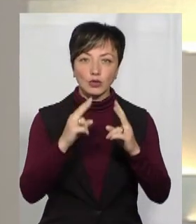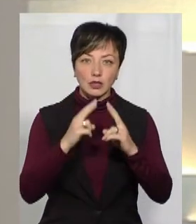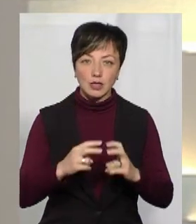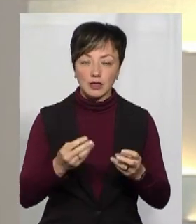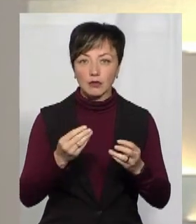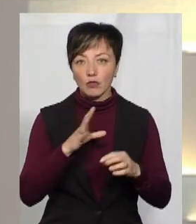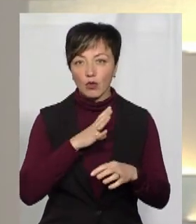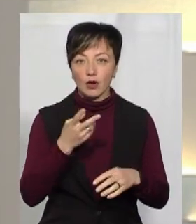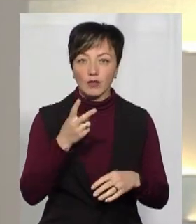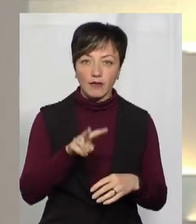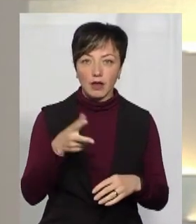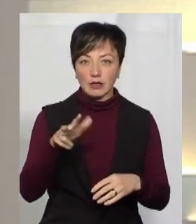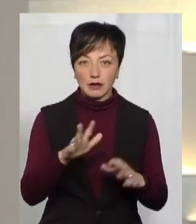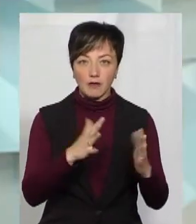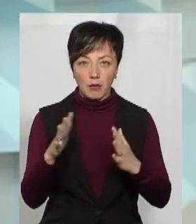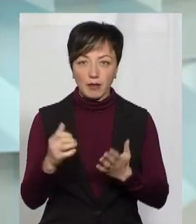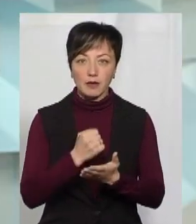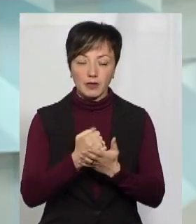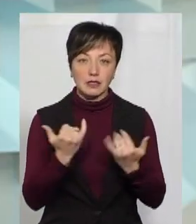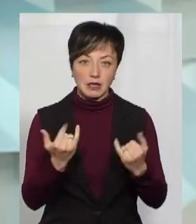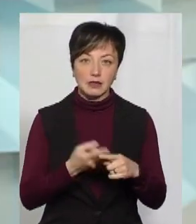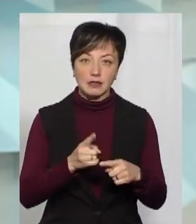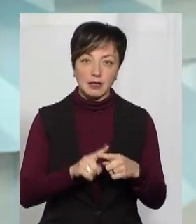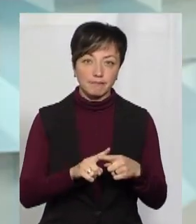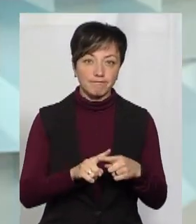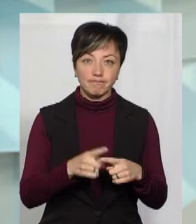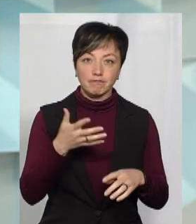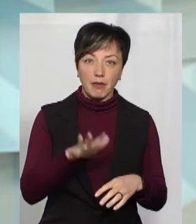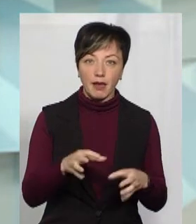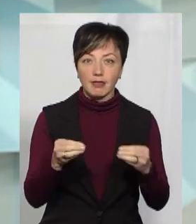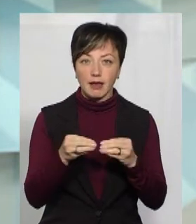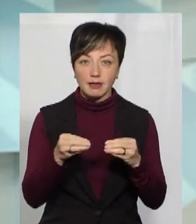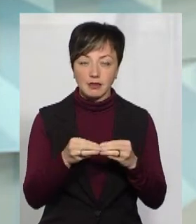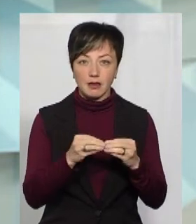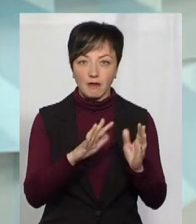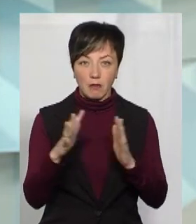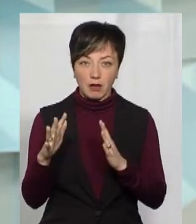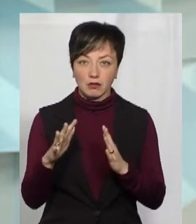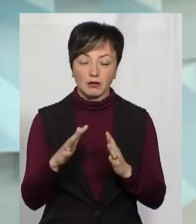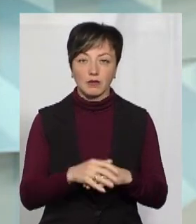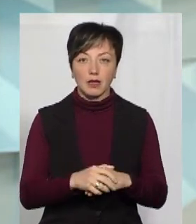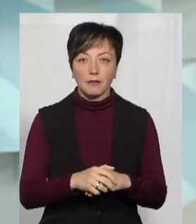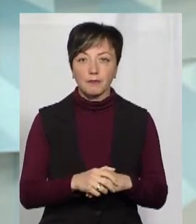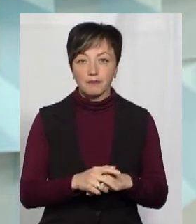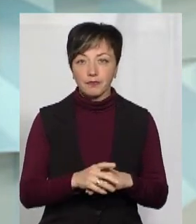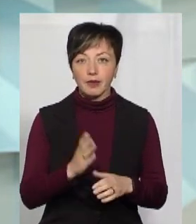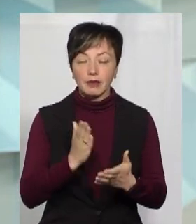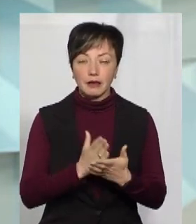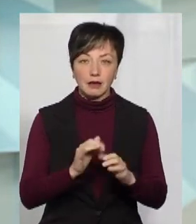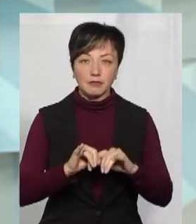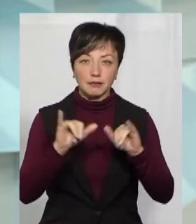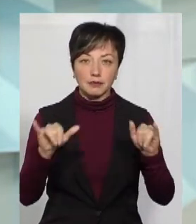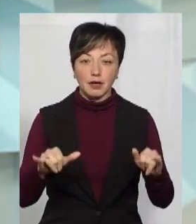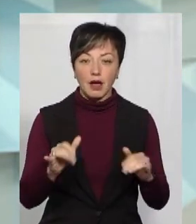давало нам 2-3 випадки підтвердження, зараз це 5-10 щоразу. Тобто, очевидно, десь і